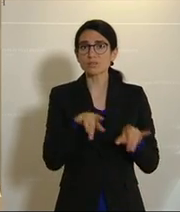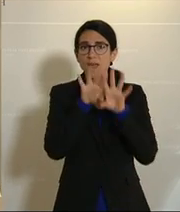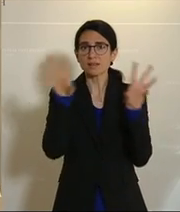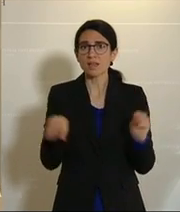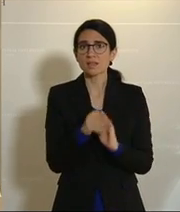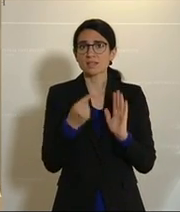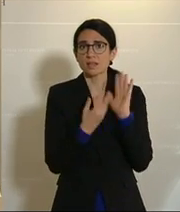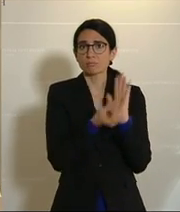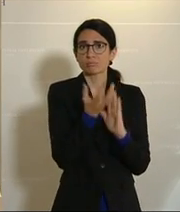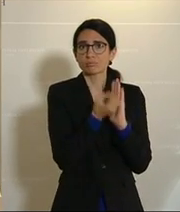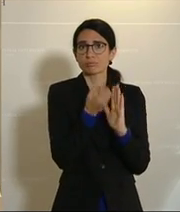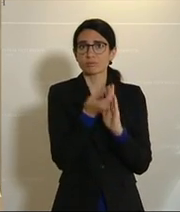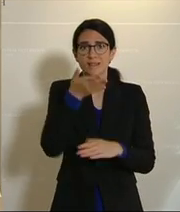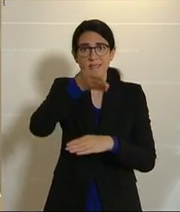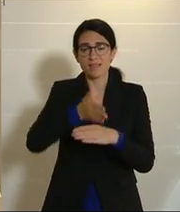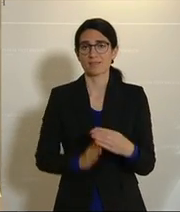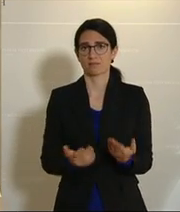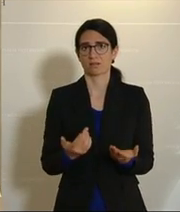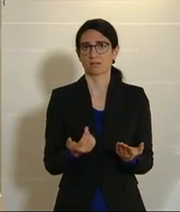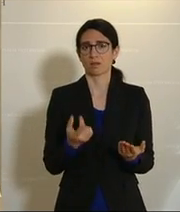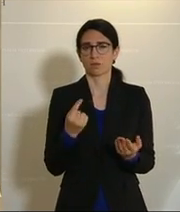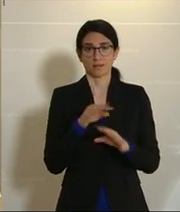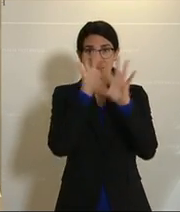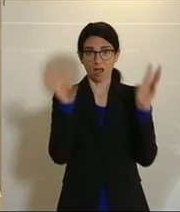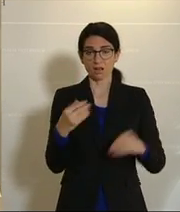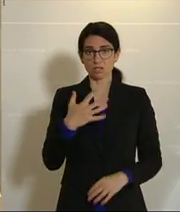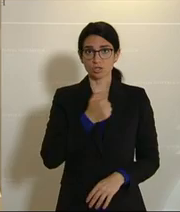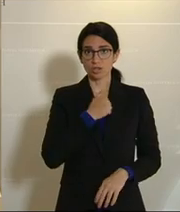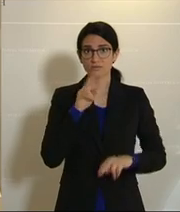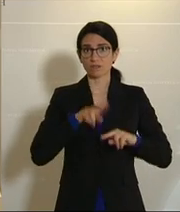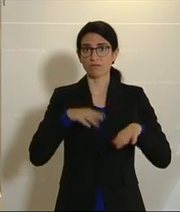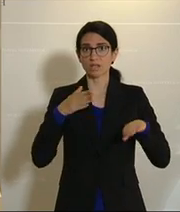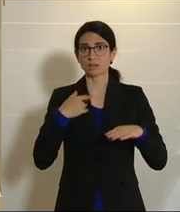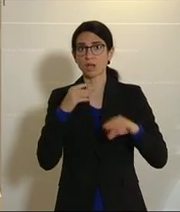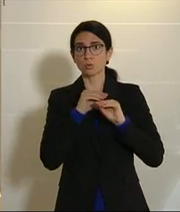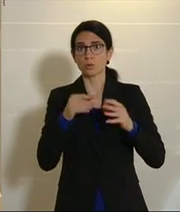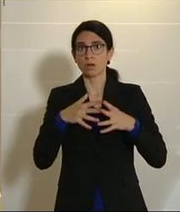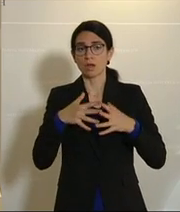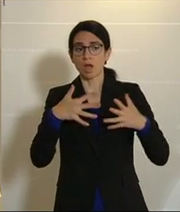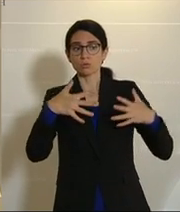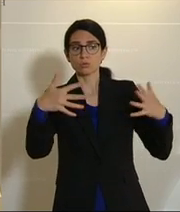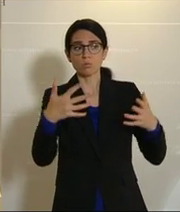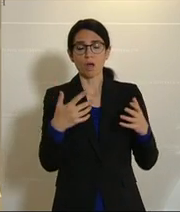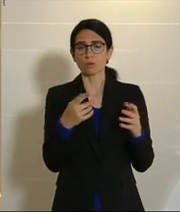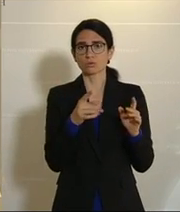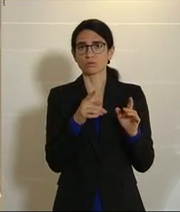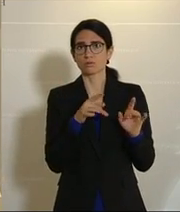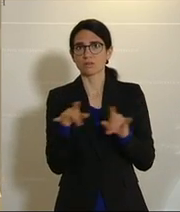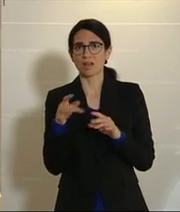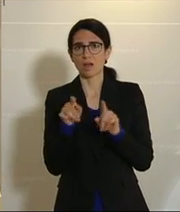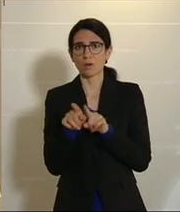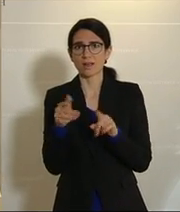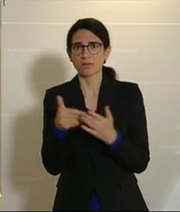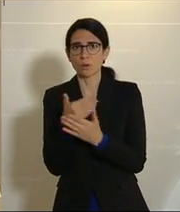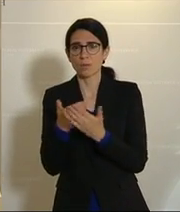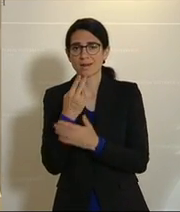Gesamtenergieverbrauchs das Ziel ist. Wir werden nicht alles schaffen, wenn wir immer nur in Ausbauszenarien, vor allem auch nicht bei der erneuerbaren